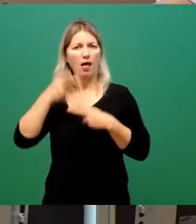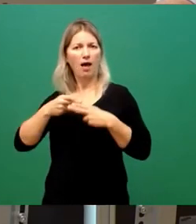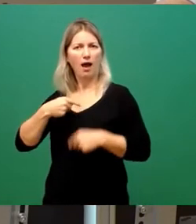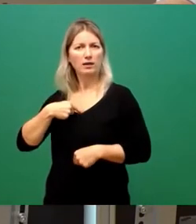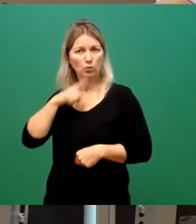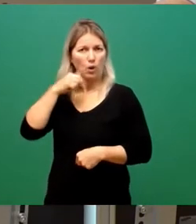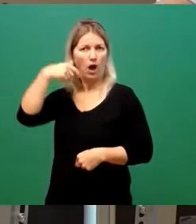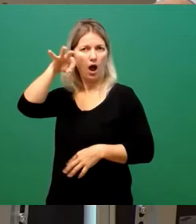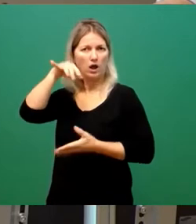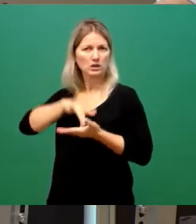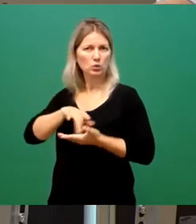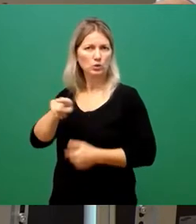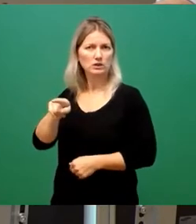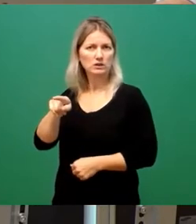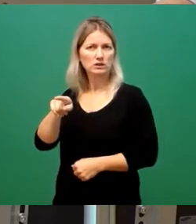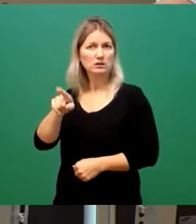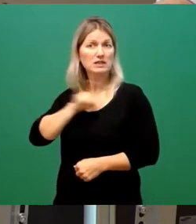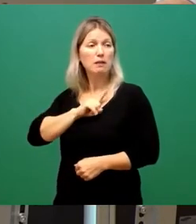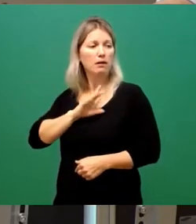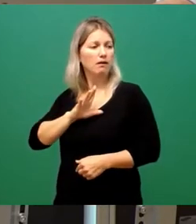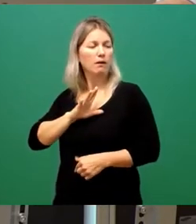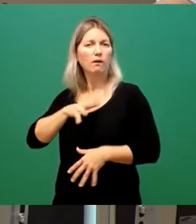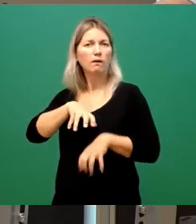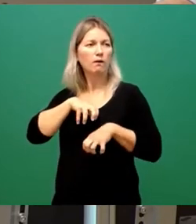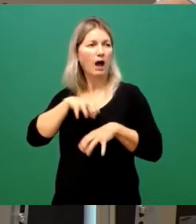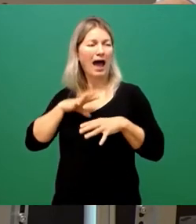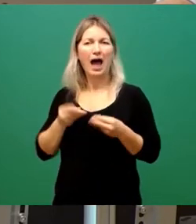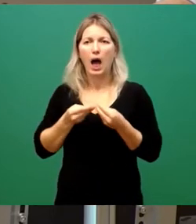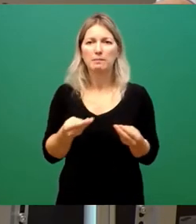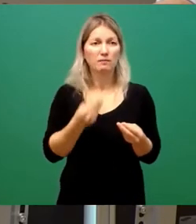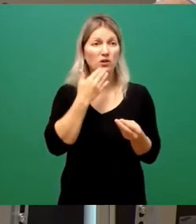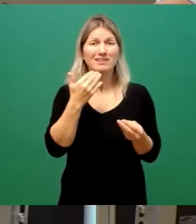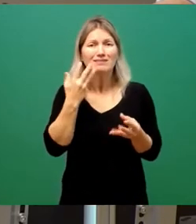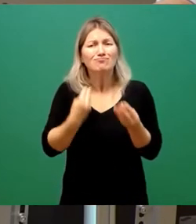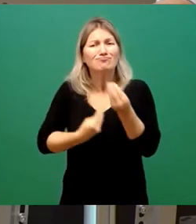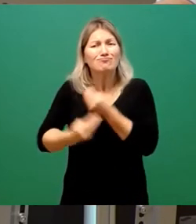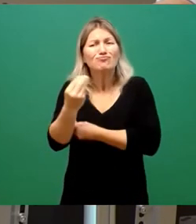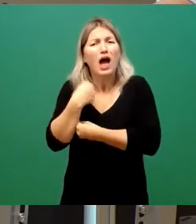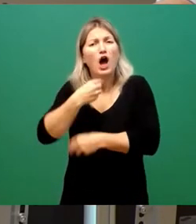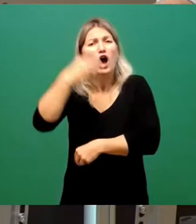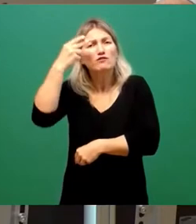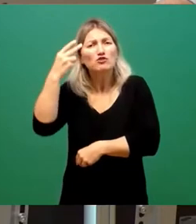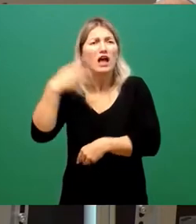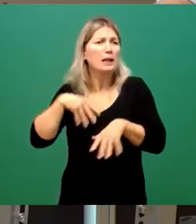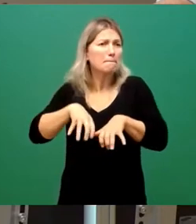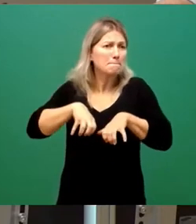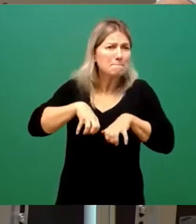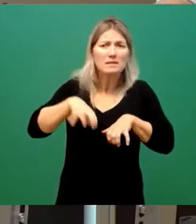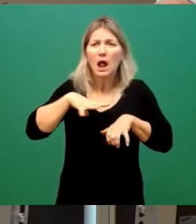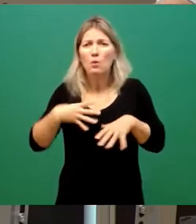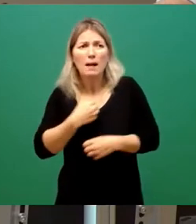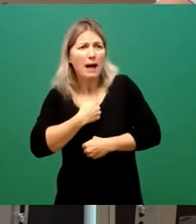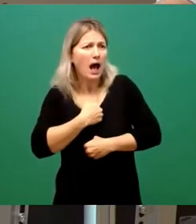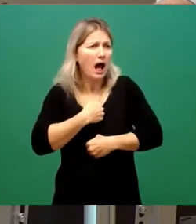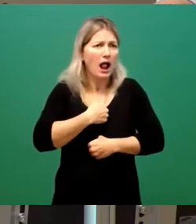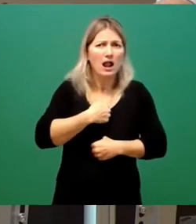Sie selber wollen nichts abgeben. Ich verstehe es ja sogar. Sie wollen Ihre Besitzstände halten, Ihre Fründe halten. All das. Ihnen